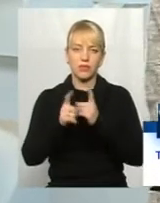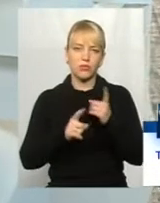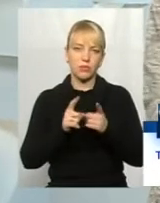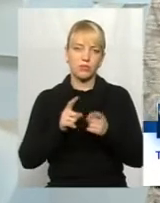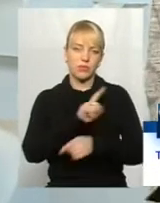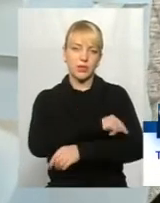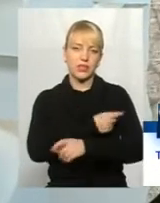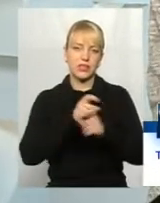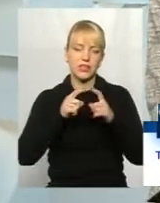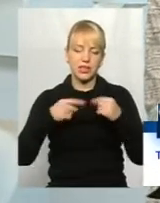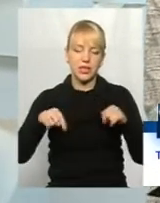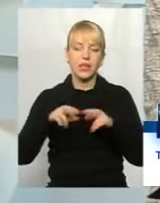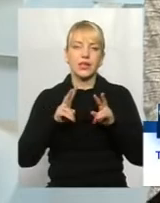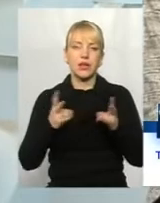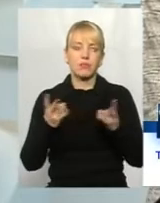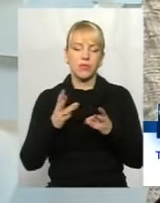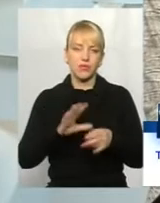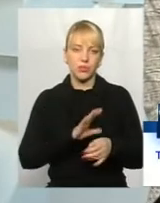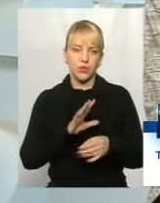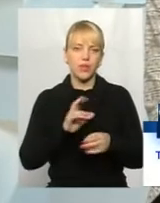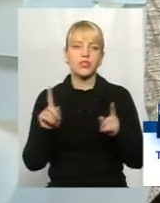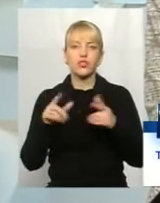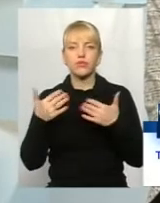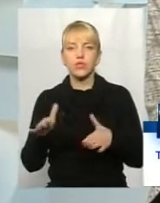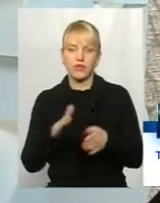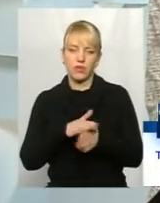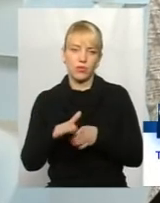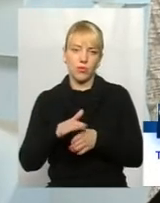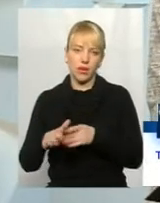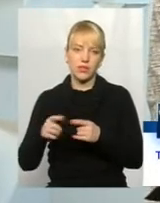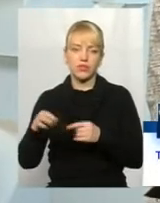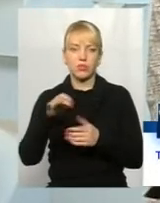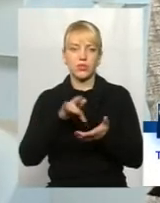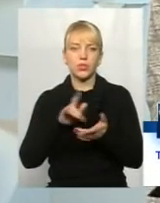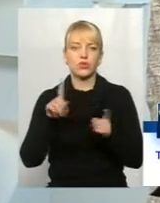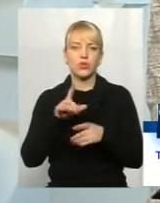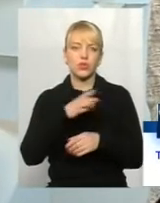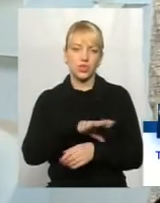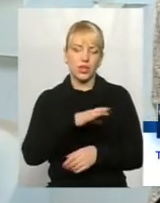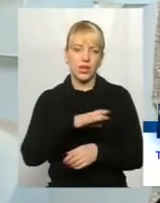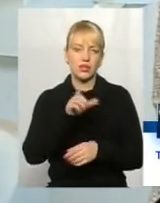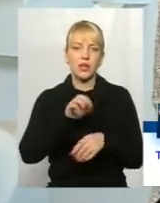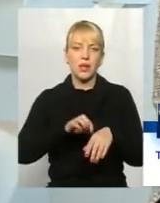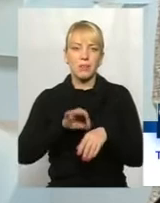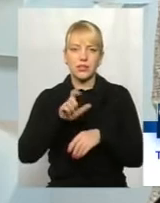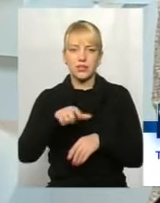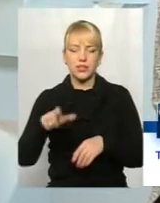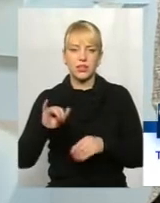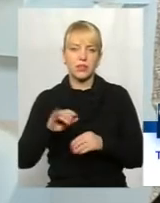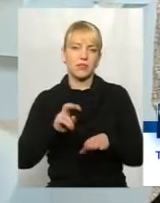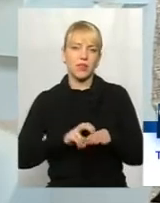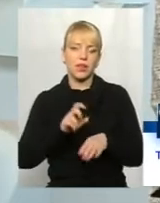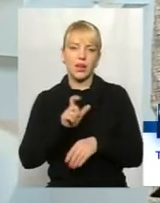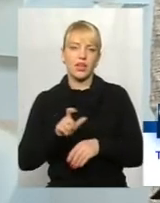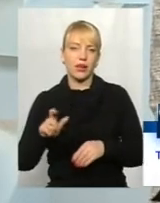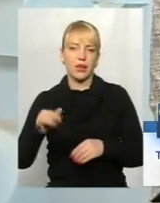медицини, як воно має відбуватися, що вже відбувається в обласному центрі. Зокрема, чого чекати пацієнтам та лікарям,